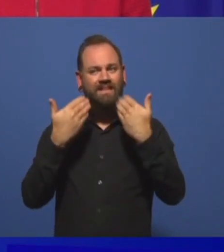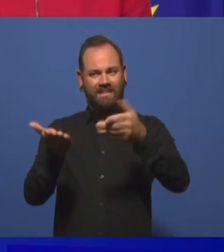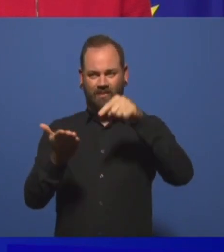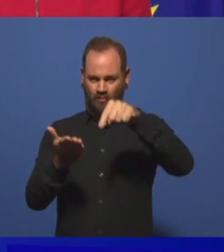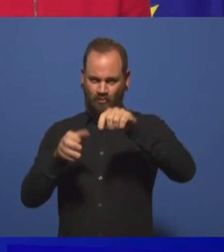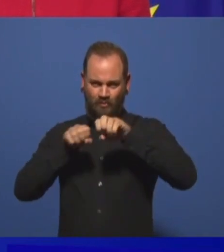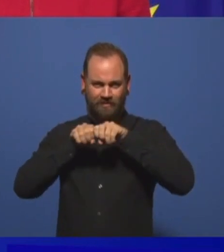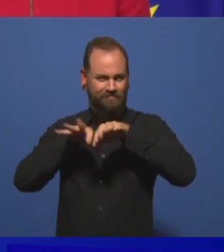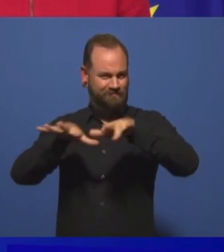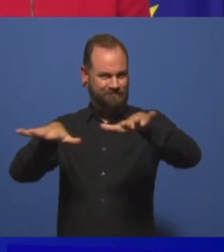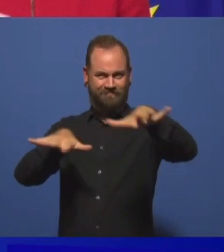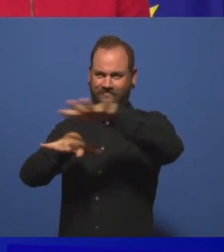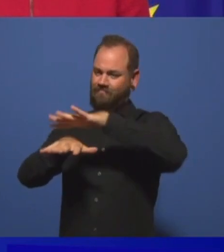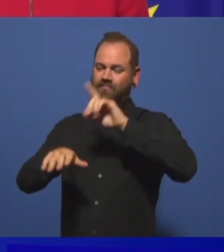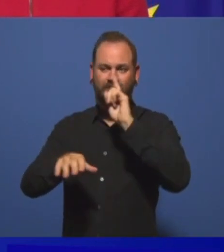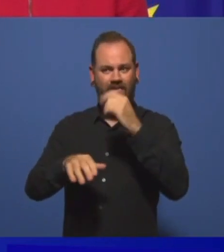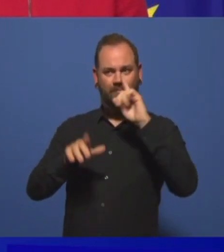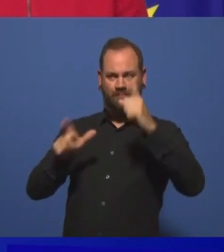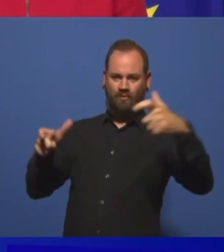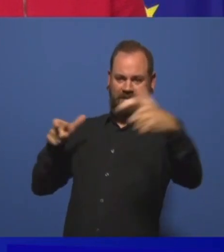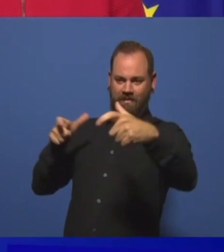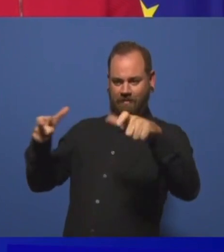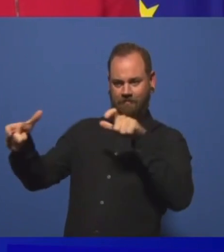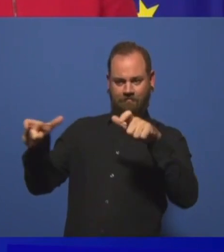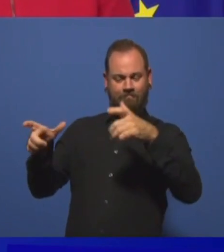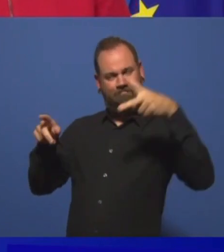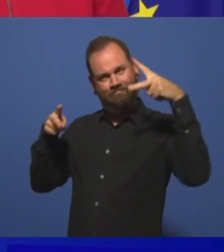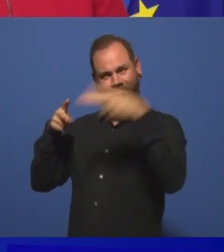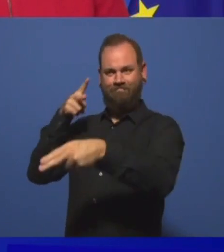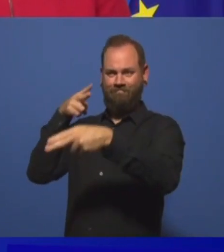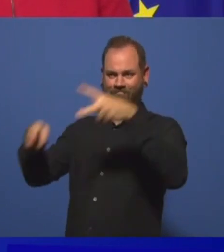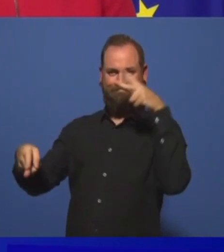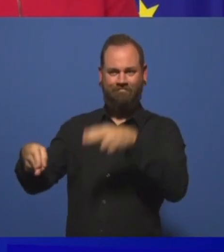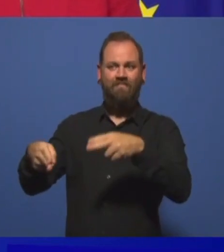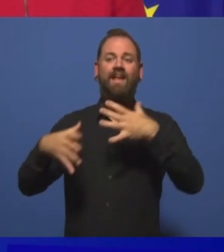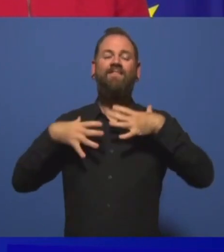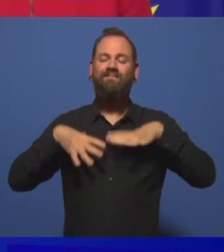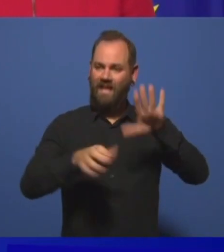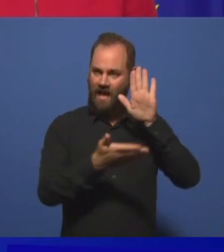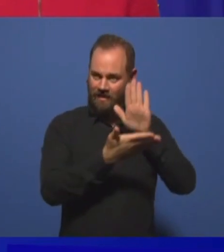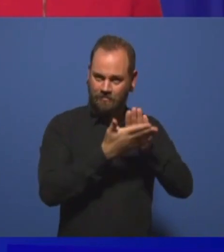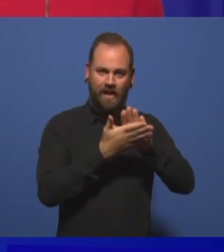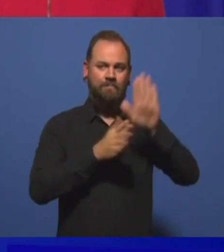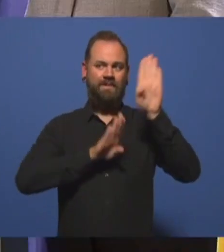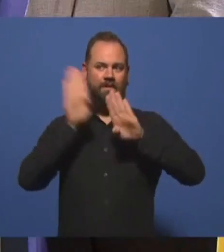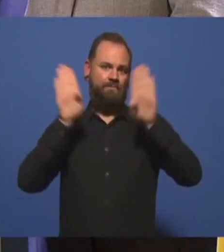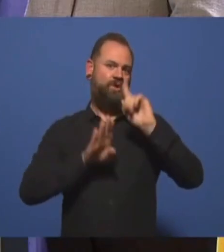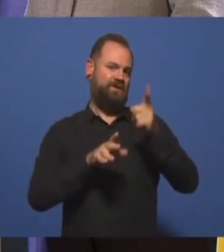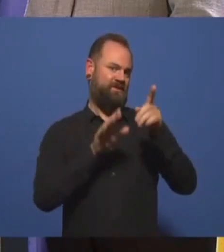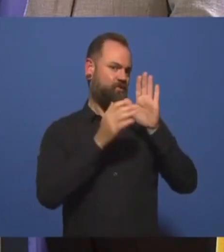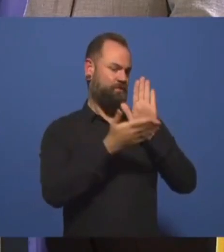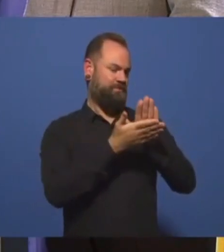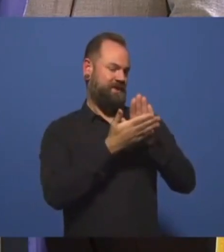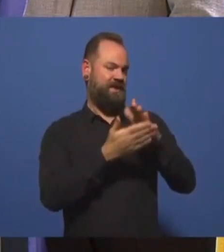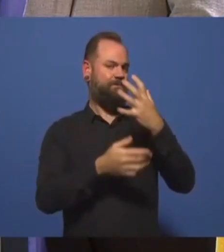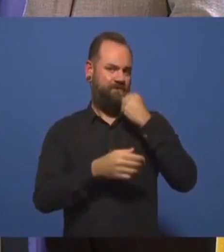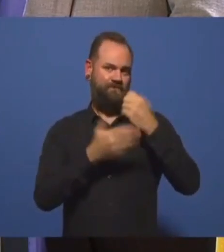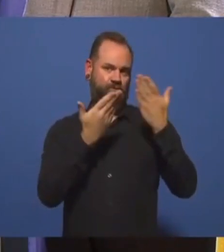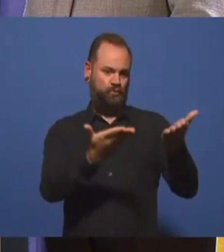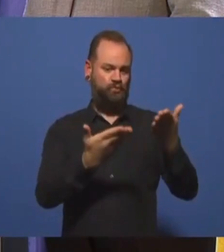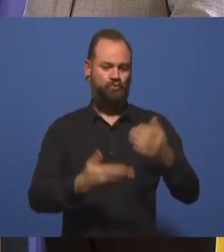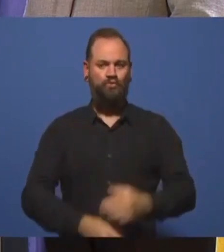Hassreden unterbunden wird. Wir wollen unsere Freiheiten schützen und wollen die Demokratie schützen. Vielen Dank,